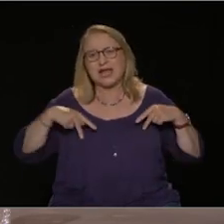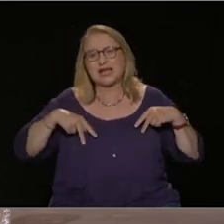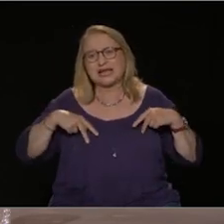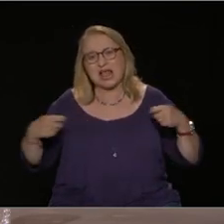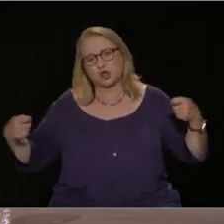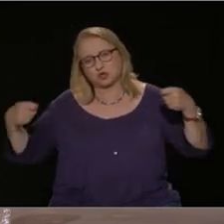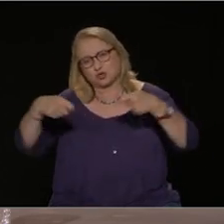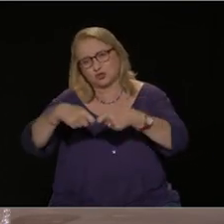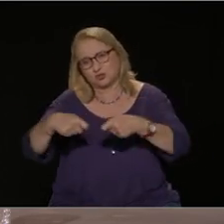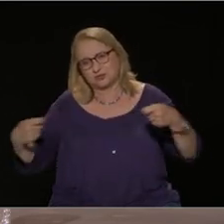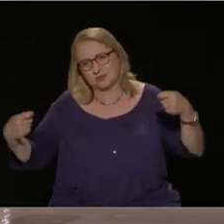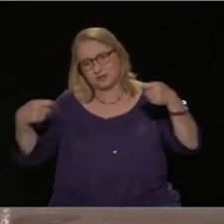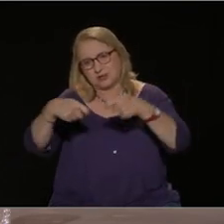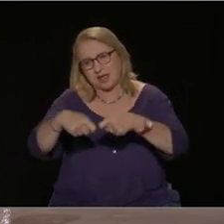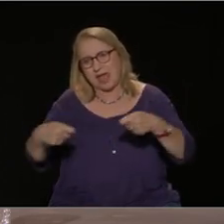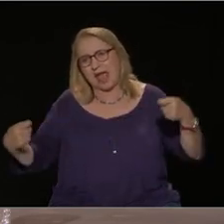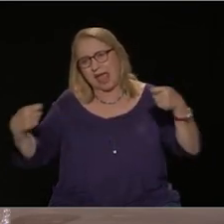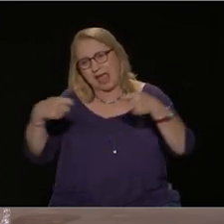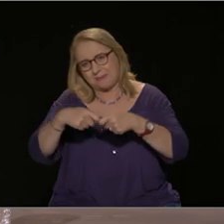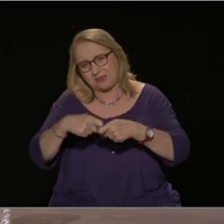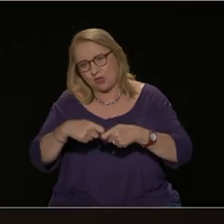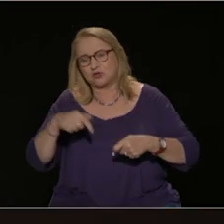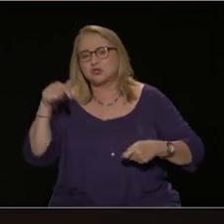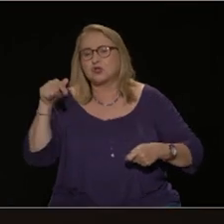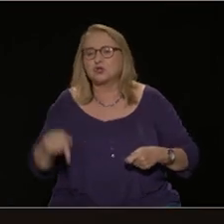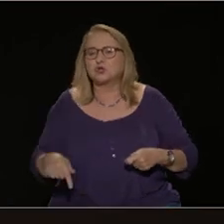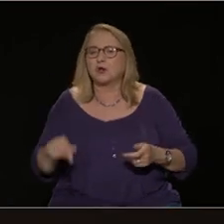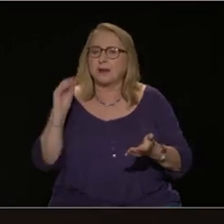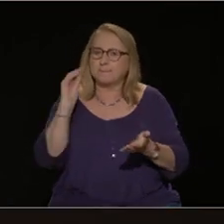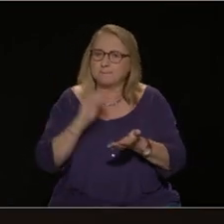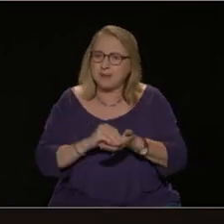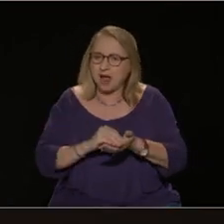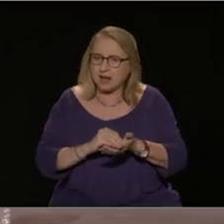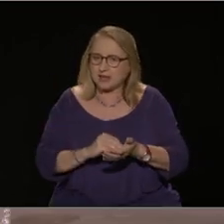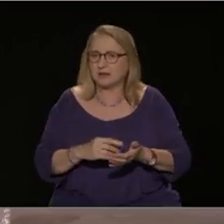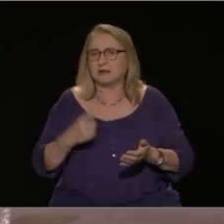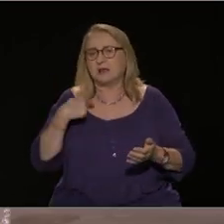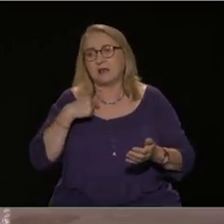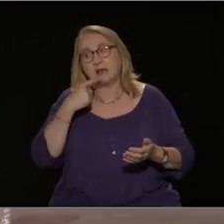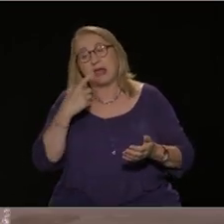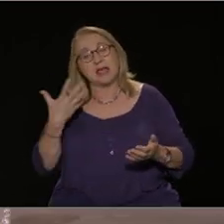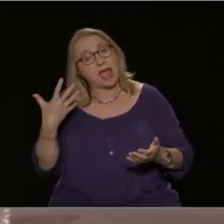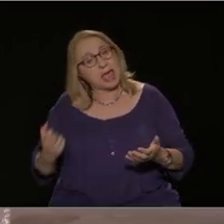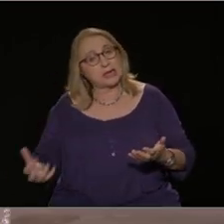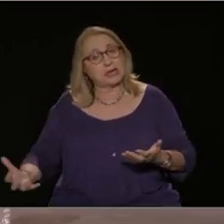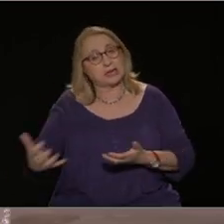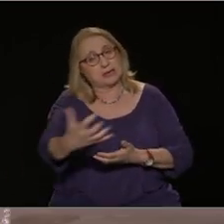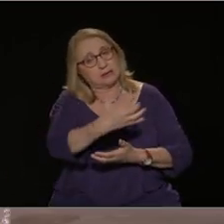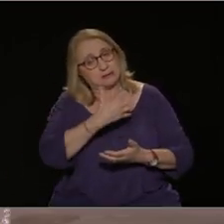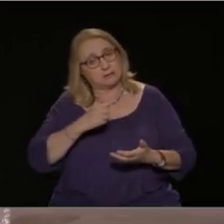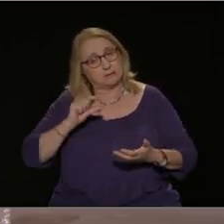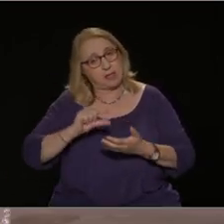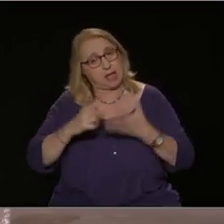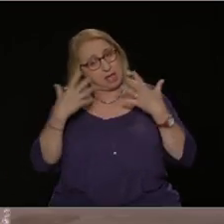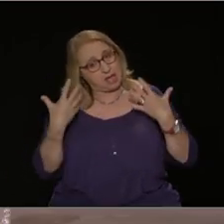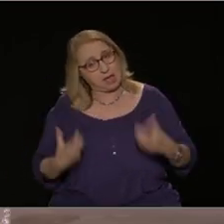όλα ξανά μπαίνουν υπό τη δημοσιονομική πειθαρχία των πλειονασμάτων και σε όλη την Ευρωπαϊκή Ένωση.